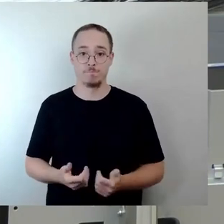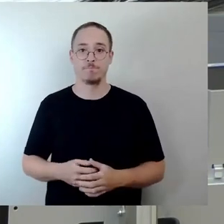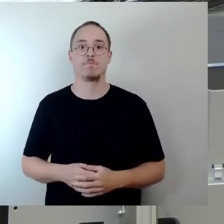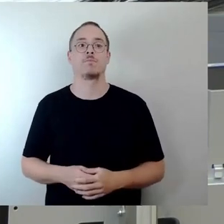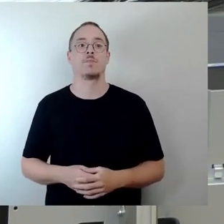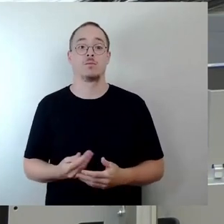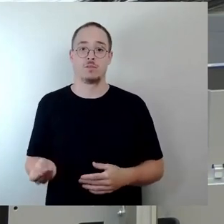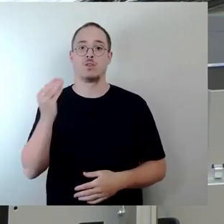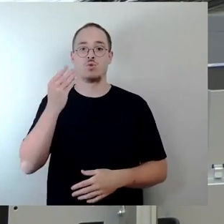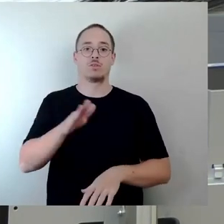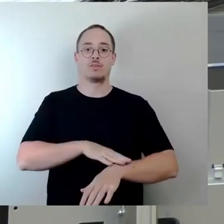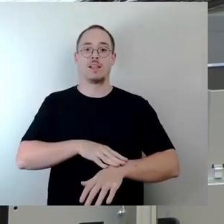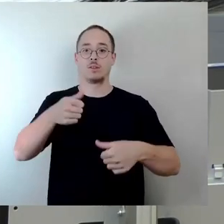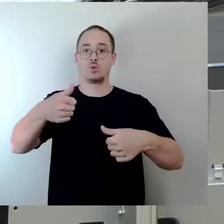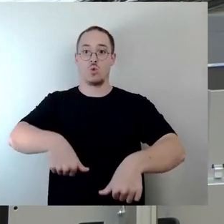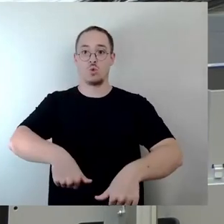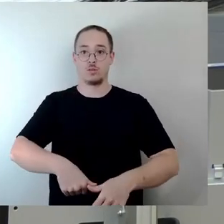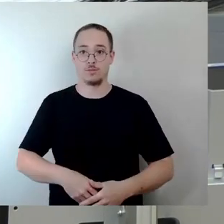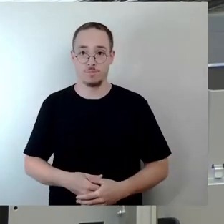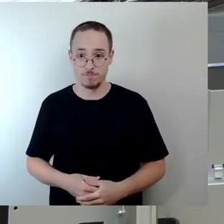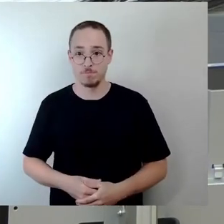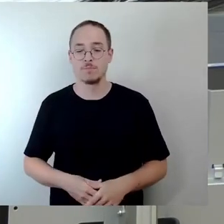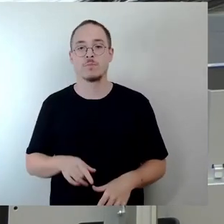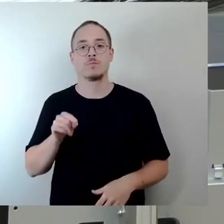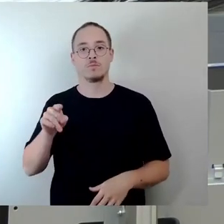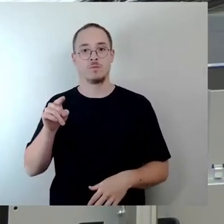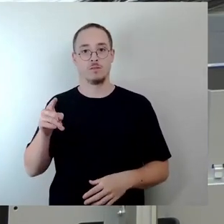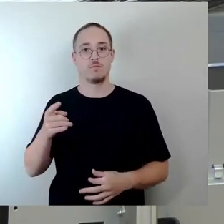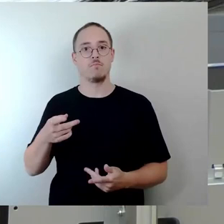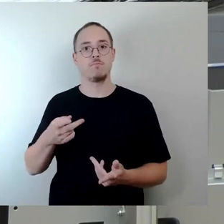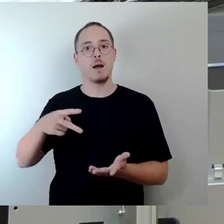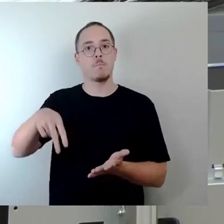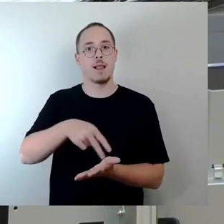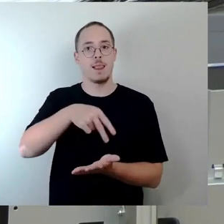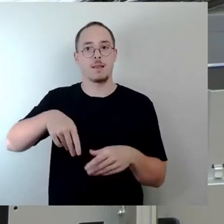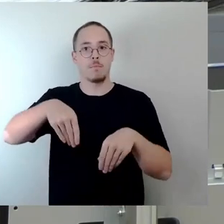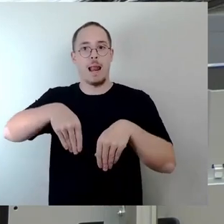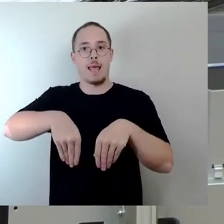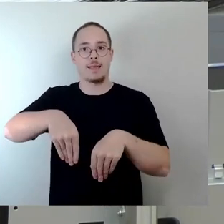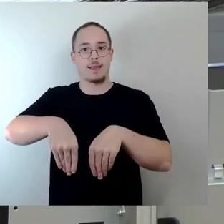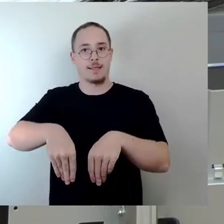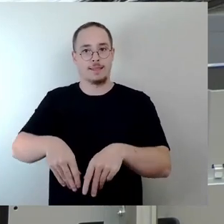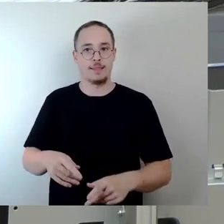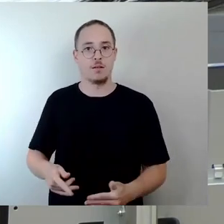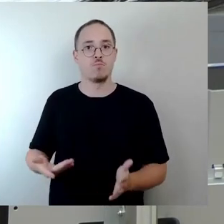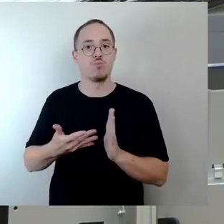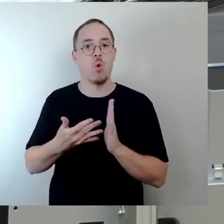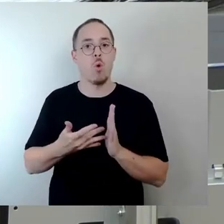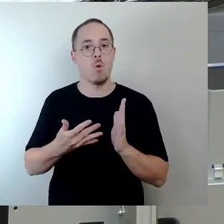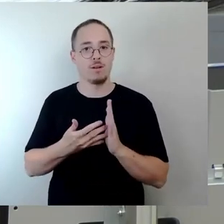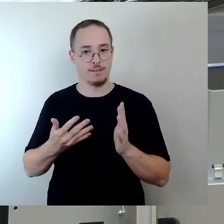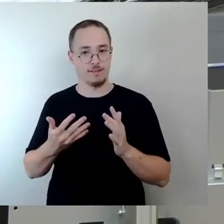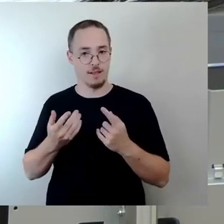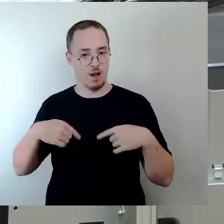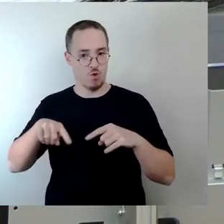abgesoffenen Tanzballettprobenraum, der auch so riecht. Es gibt Grundleitungen, die seit der Flut auch Havarie